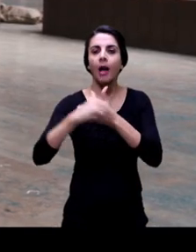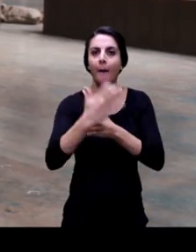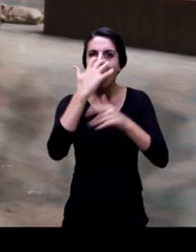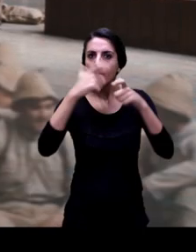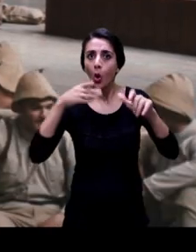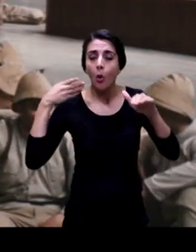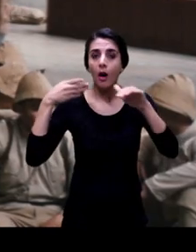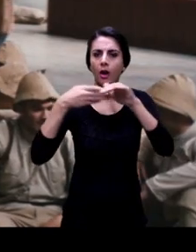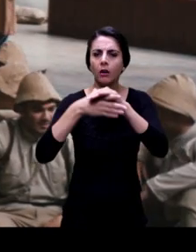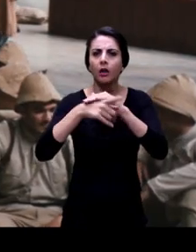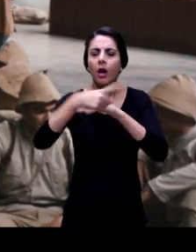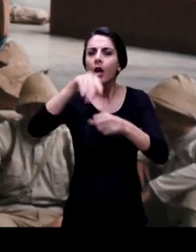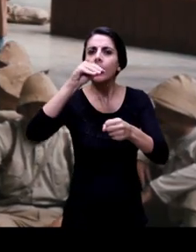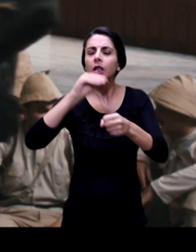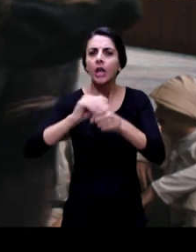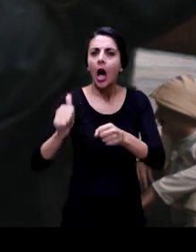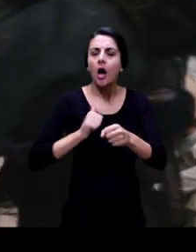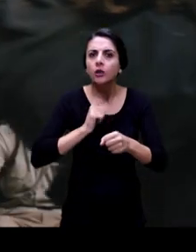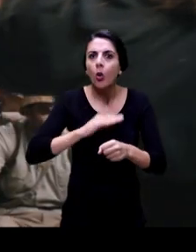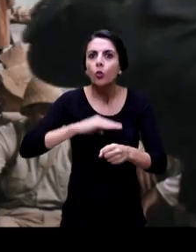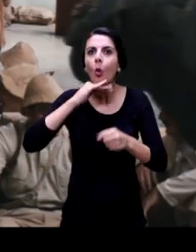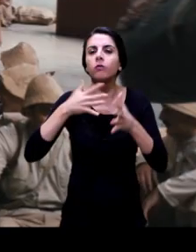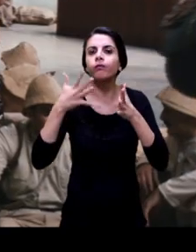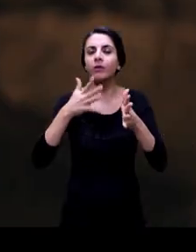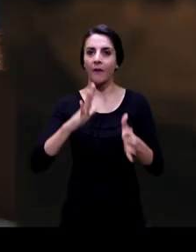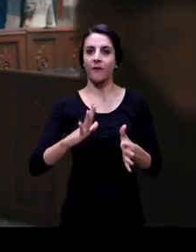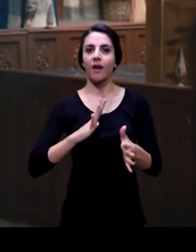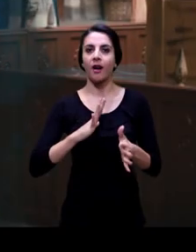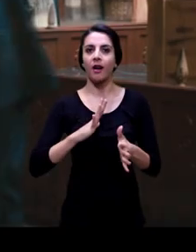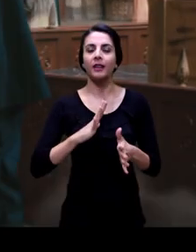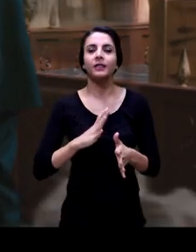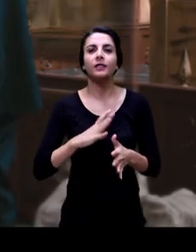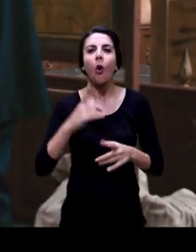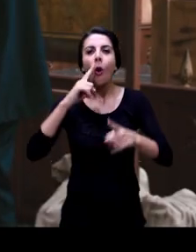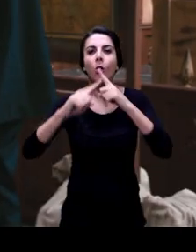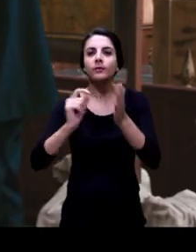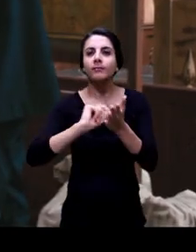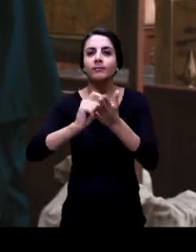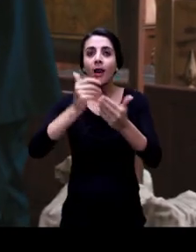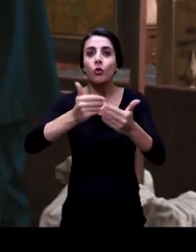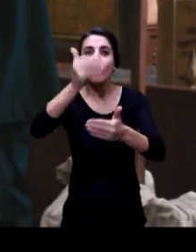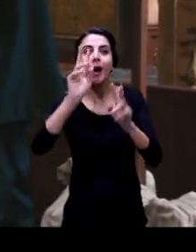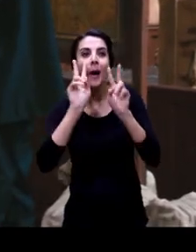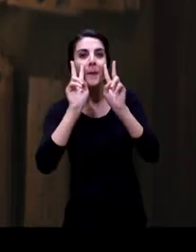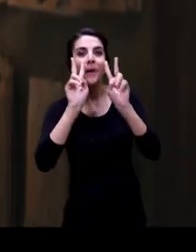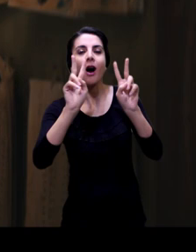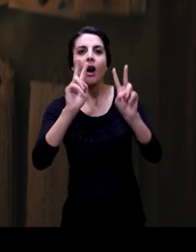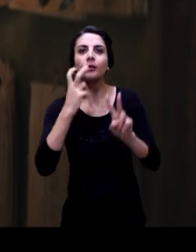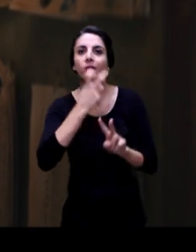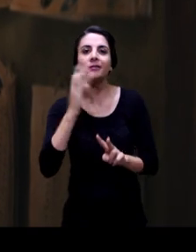geldi. İçerisi sivil ve askerlerle dolu. Osmanlıca yazıların olduğu panoya yöneldi.